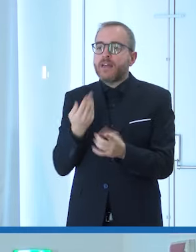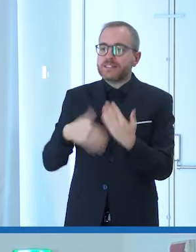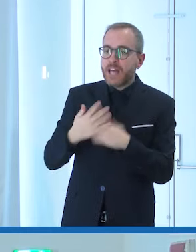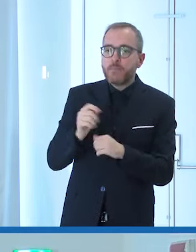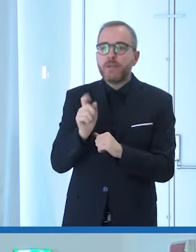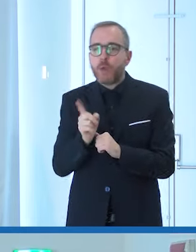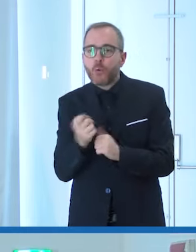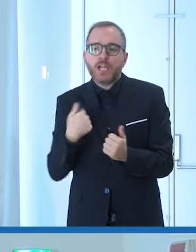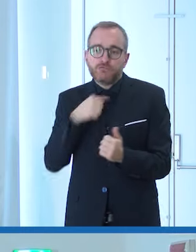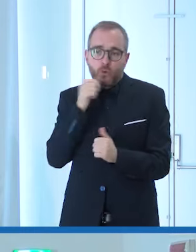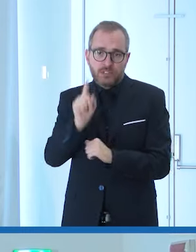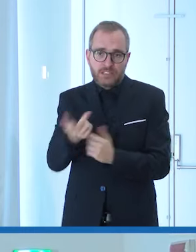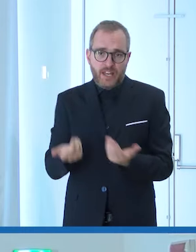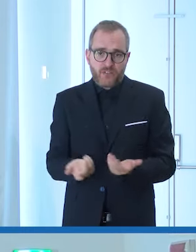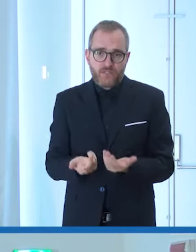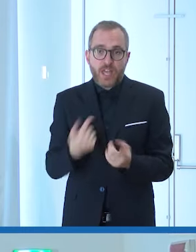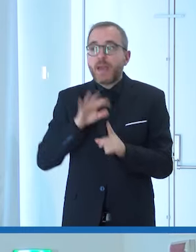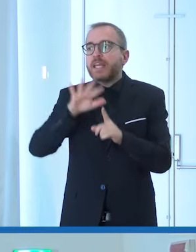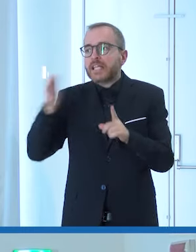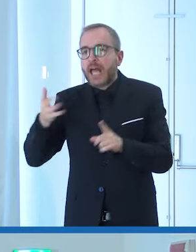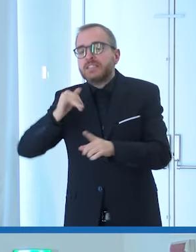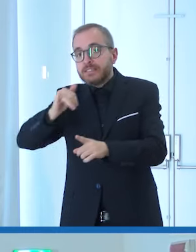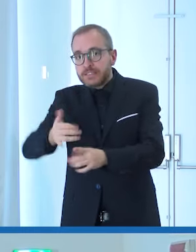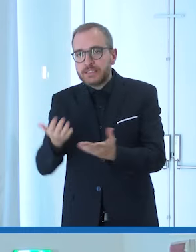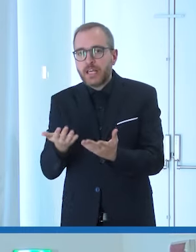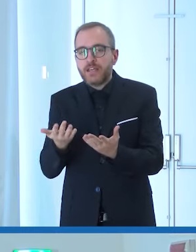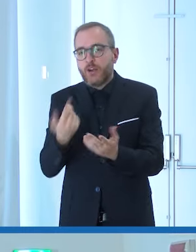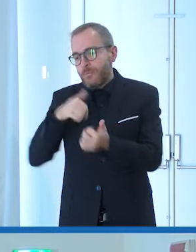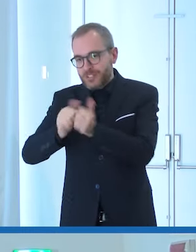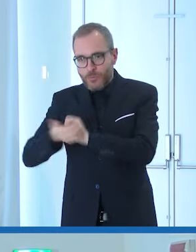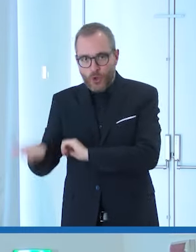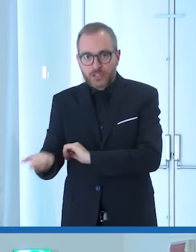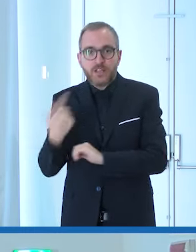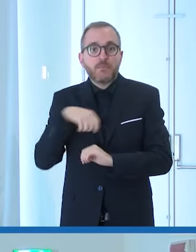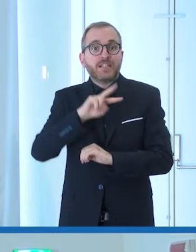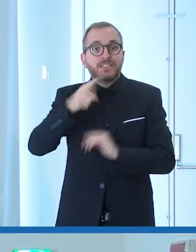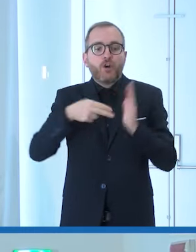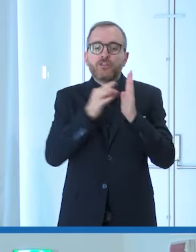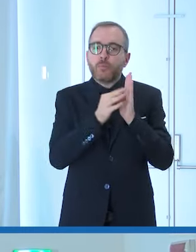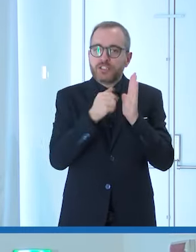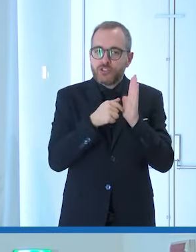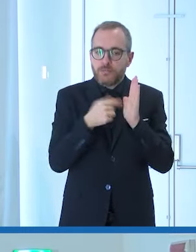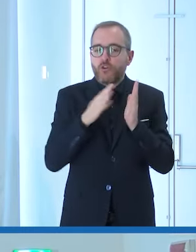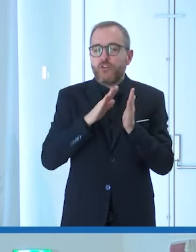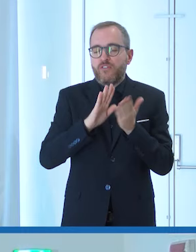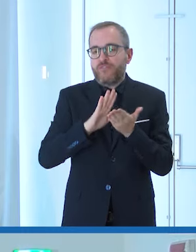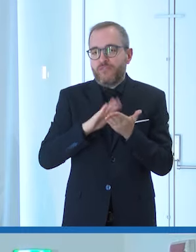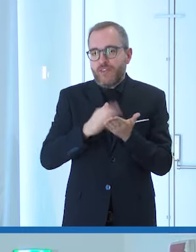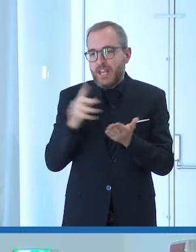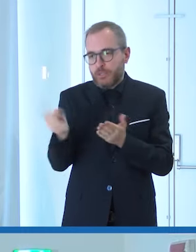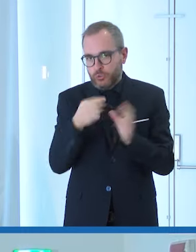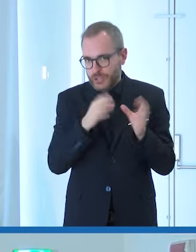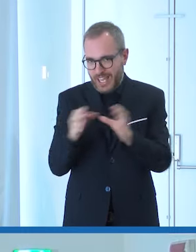alle abilità il secondo il secondo principio vi ripeto questo valgono per tutte le categorie a rischio di